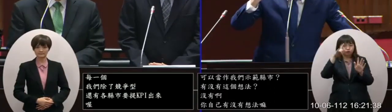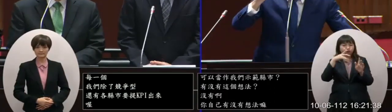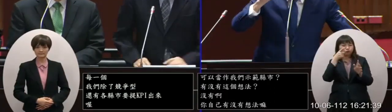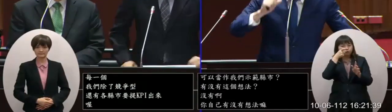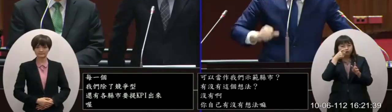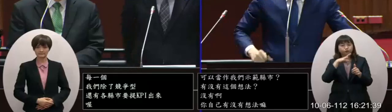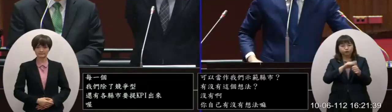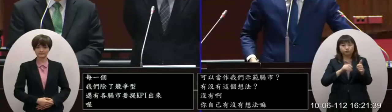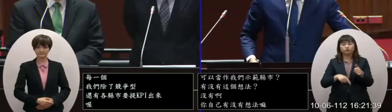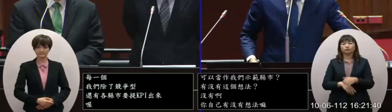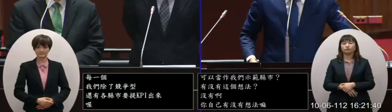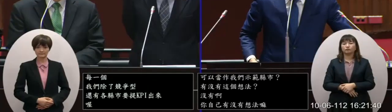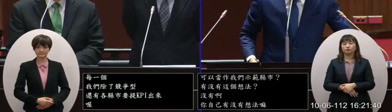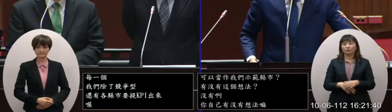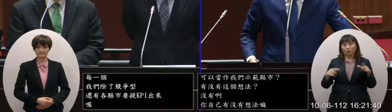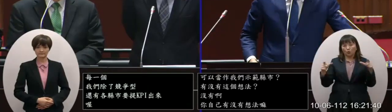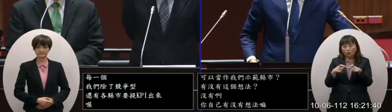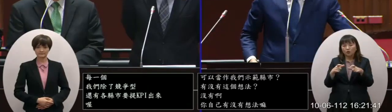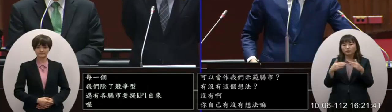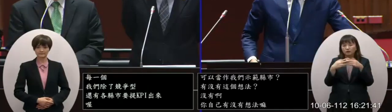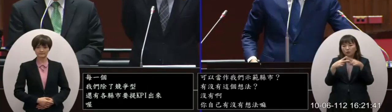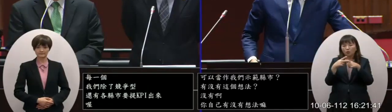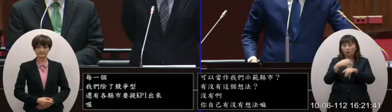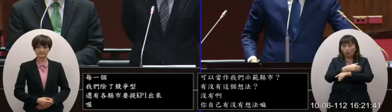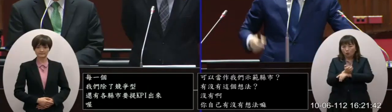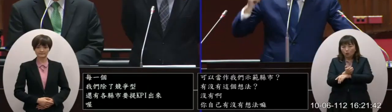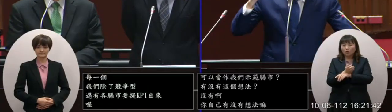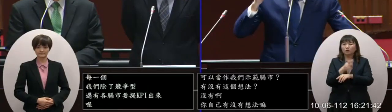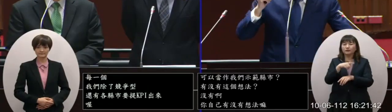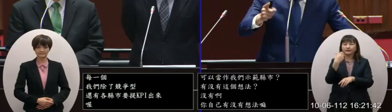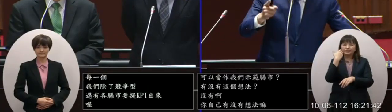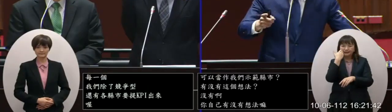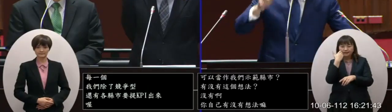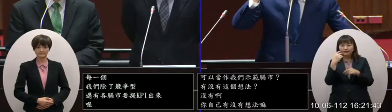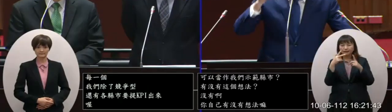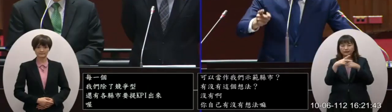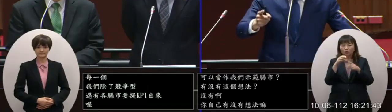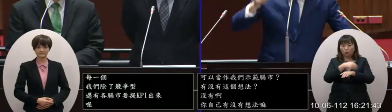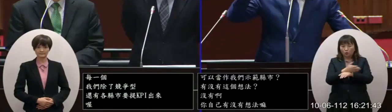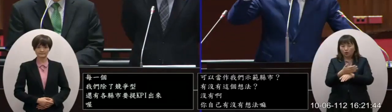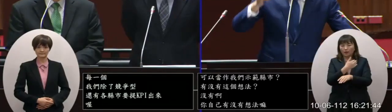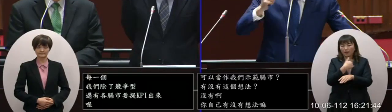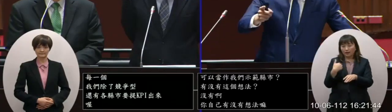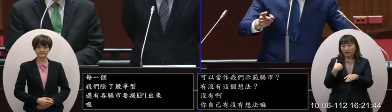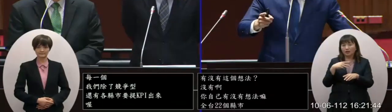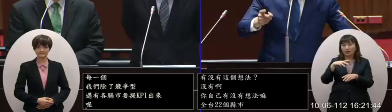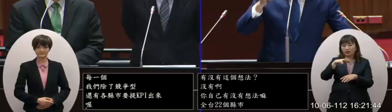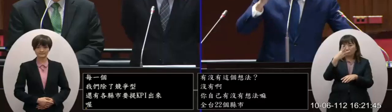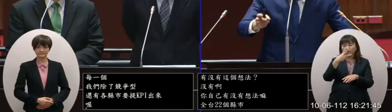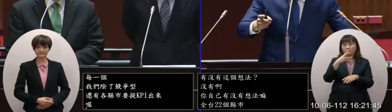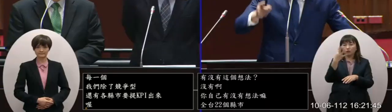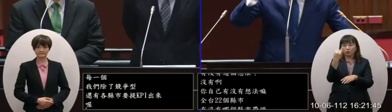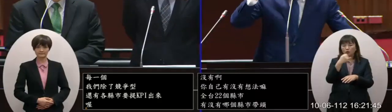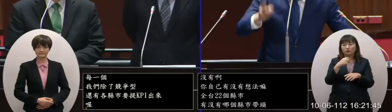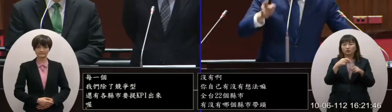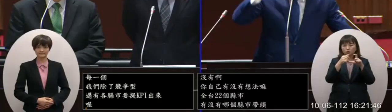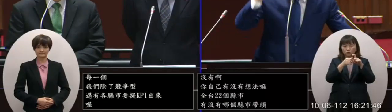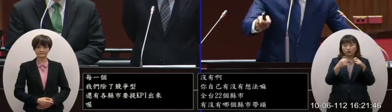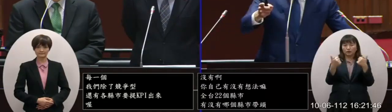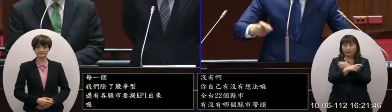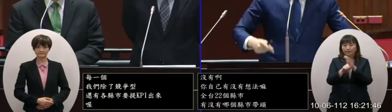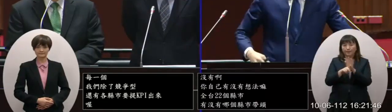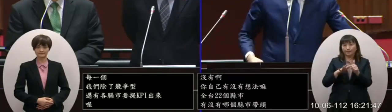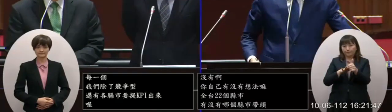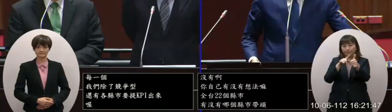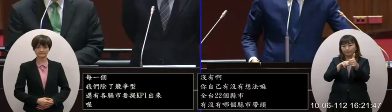好我再縮小一點鄉鎮好了有沒有哪一個鄉鎮可以作為你三百多個鄉鎮區的帶